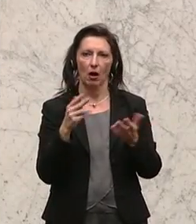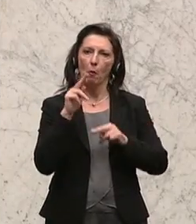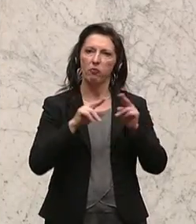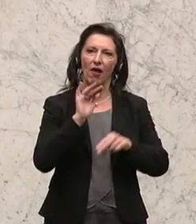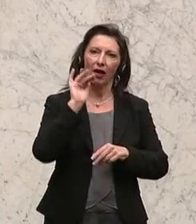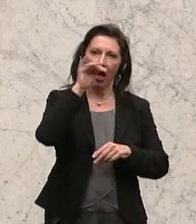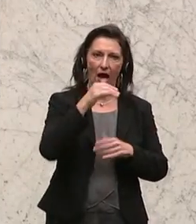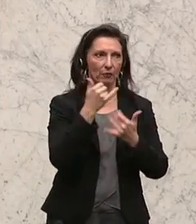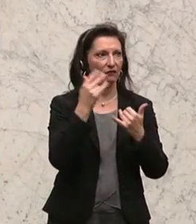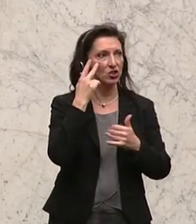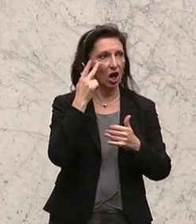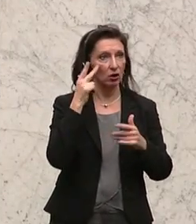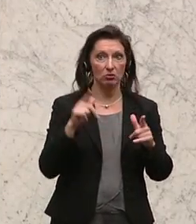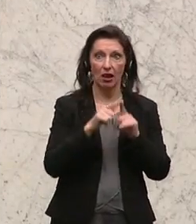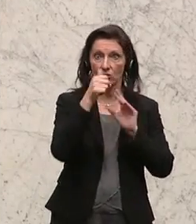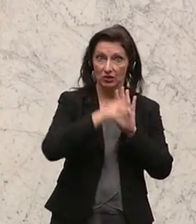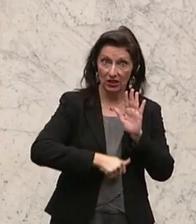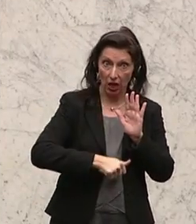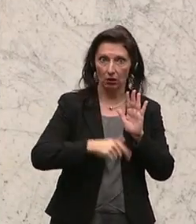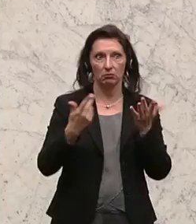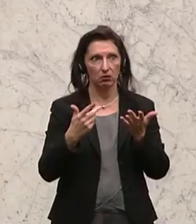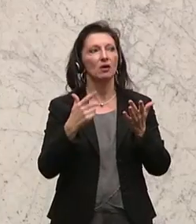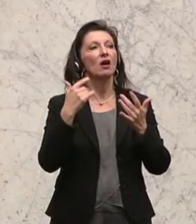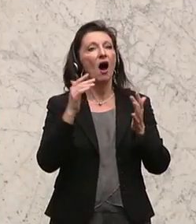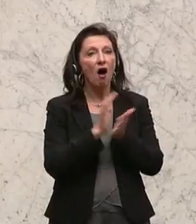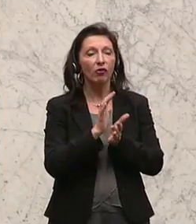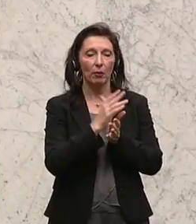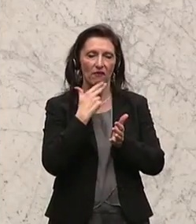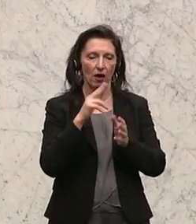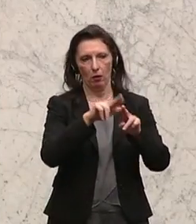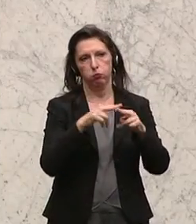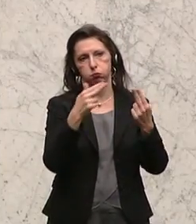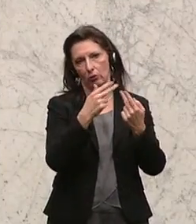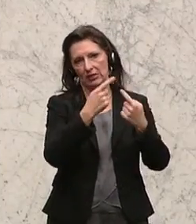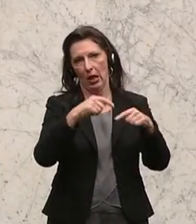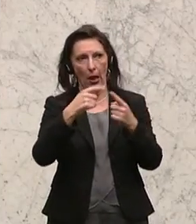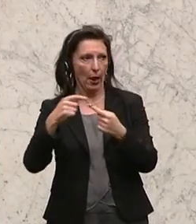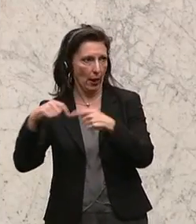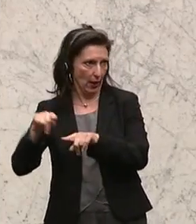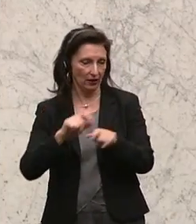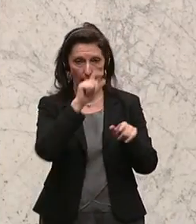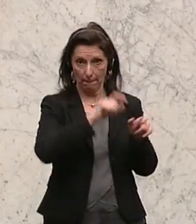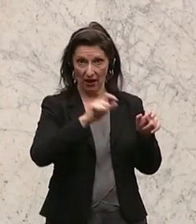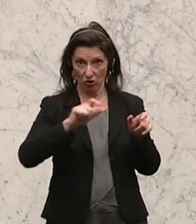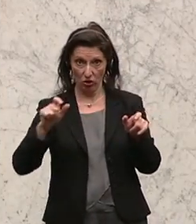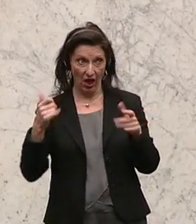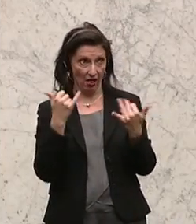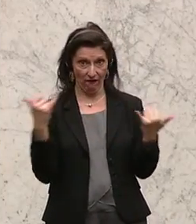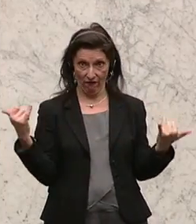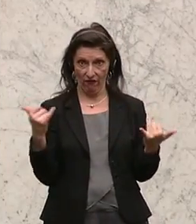Pflegeheimen, im Aufgabenbereich der Bundesländer liegen. Der Personalschlüssel soll sich am Ziel der